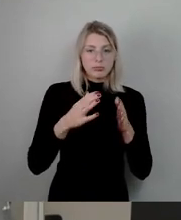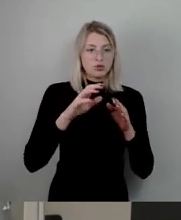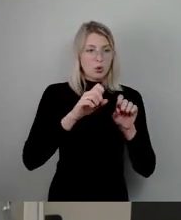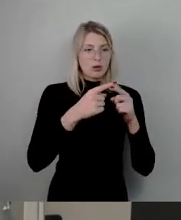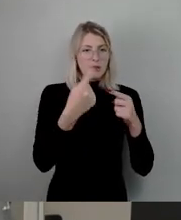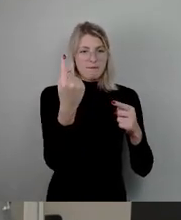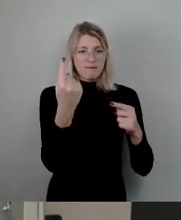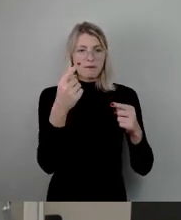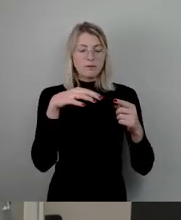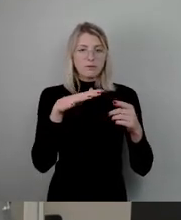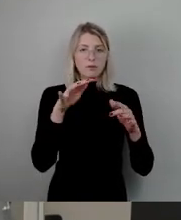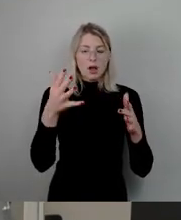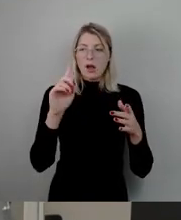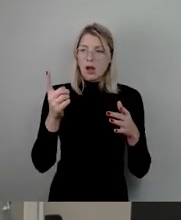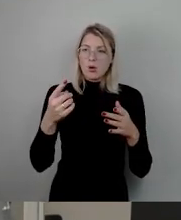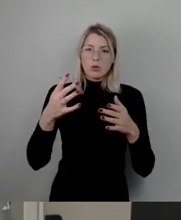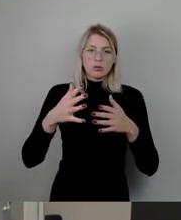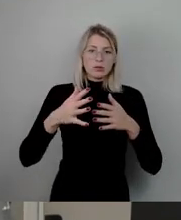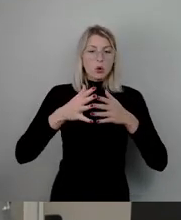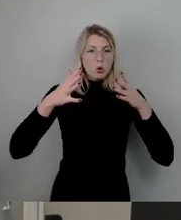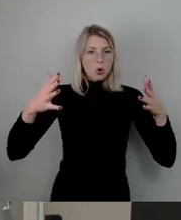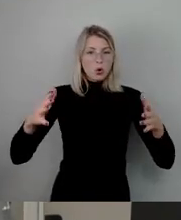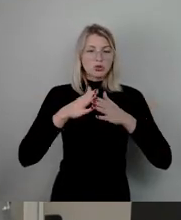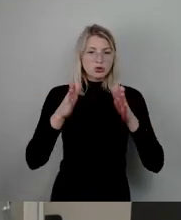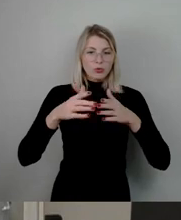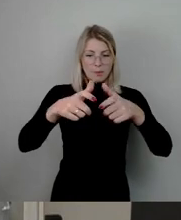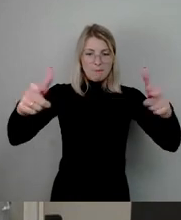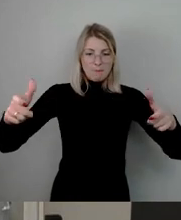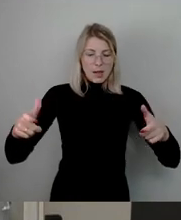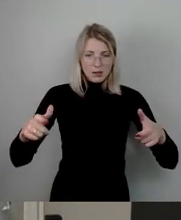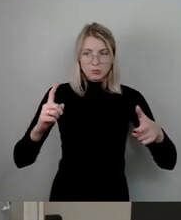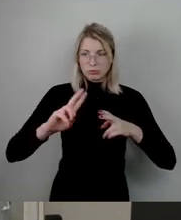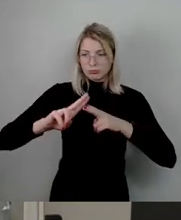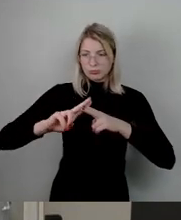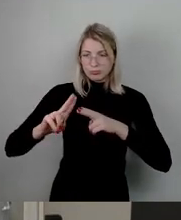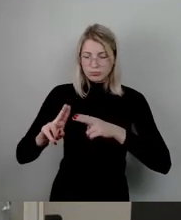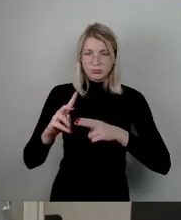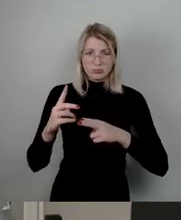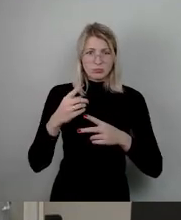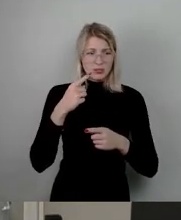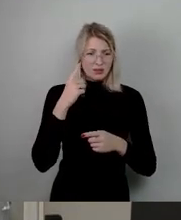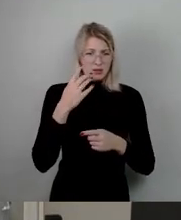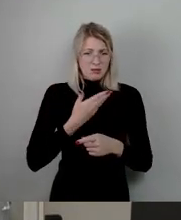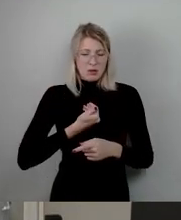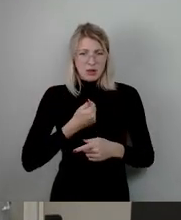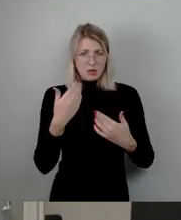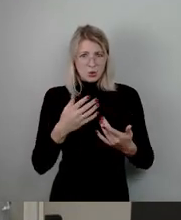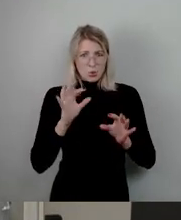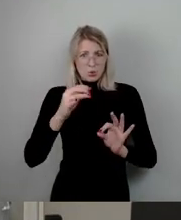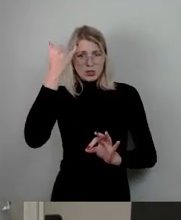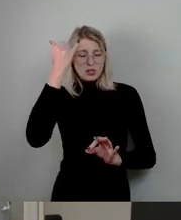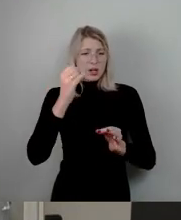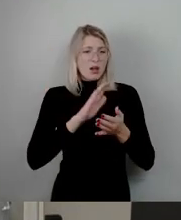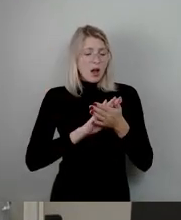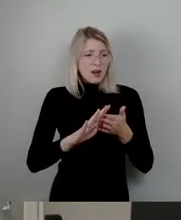auch dann die Statik dann für das große Schwimmbecken mit aufgenommen haben, dann weiß ich nicht dann, ob das sozusagen eine gute Idee ist, dann dieses Bad einfach so zu übernehmen.